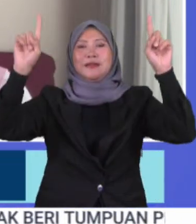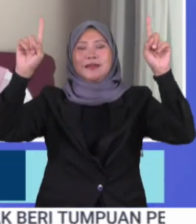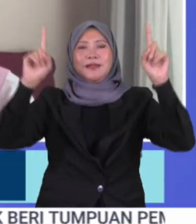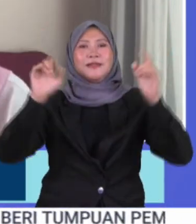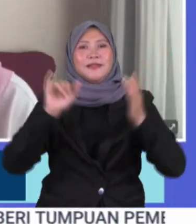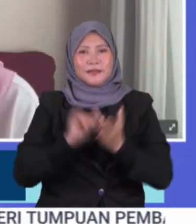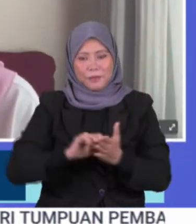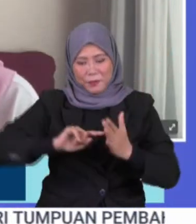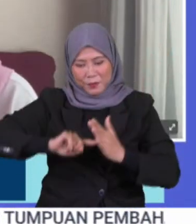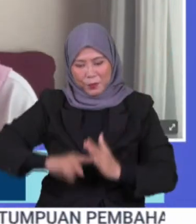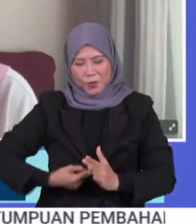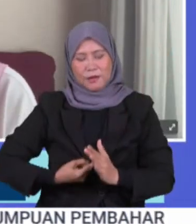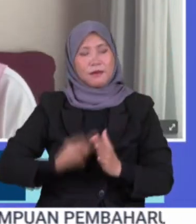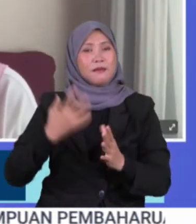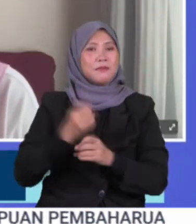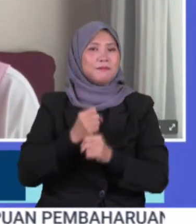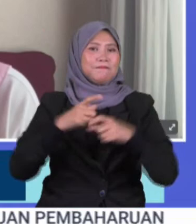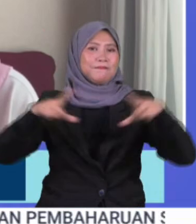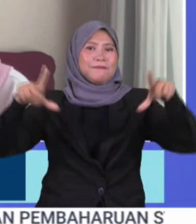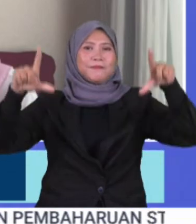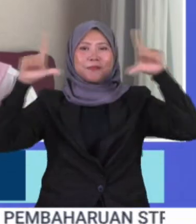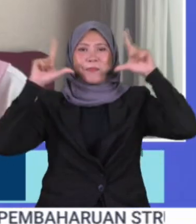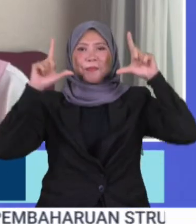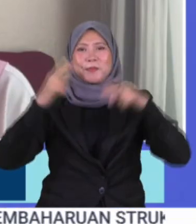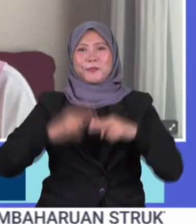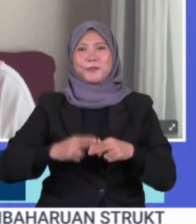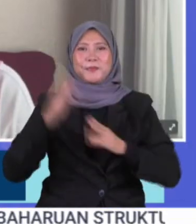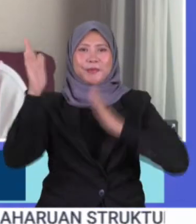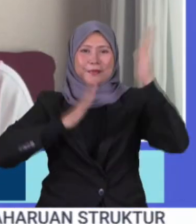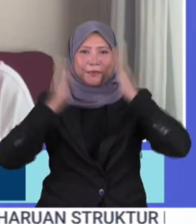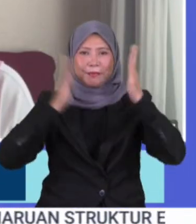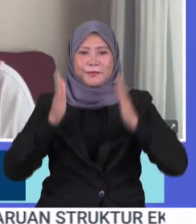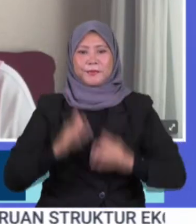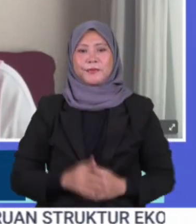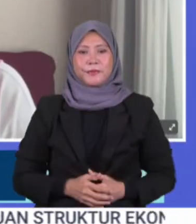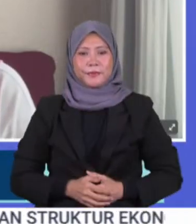langkah permulaan untuk mengharumkan lagi nama Malaysia Kelab